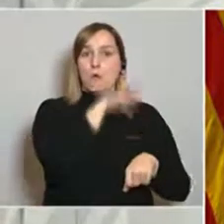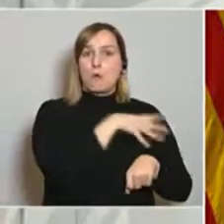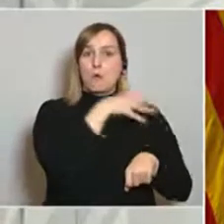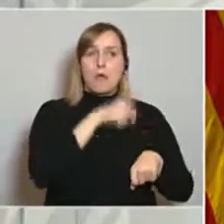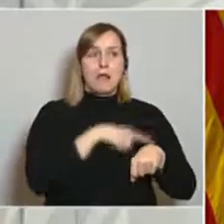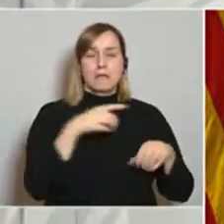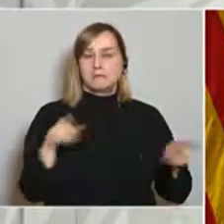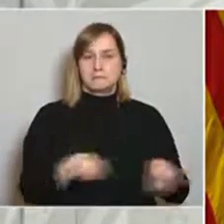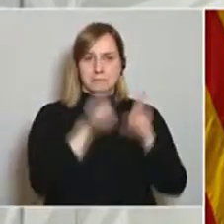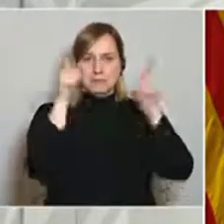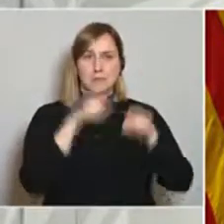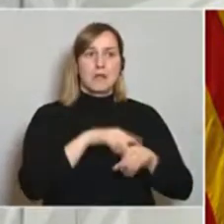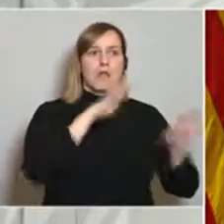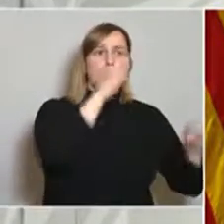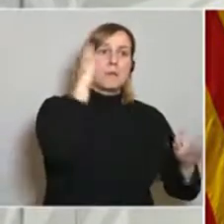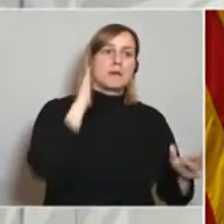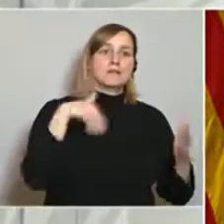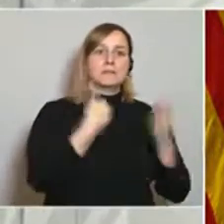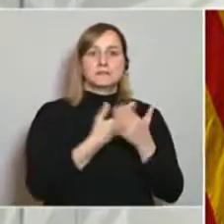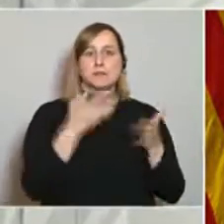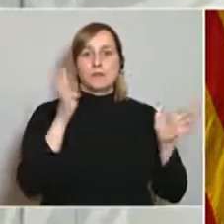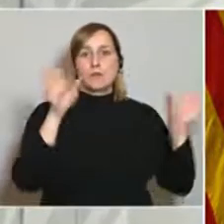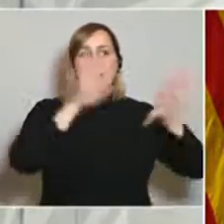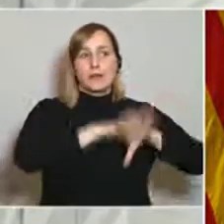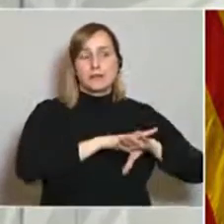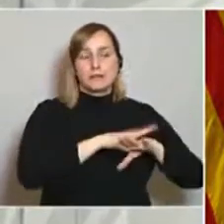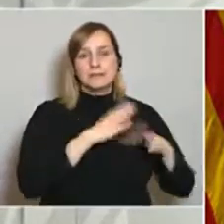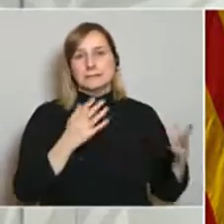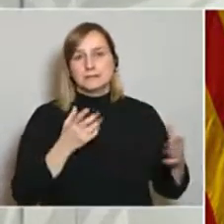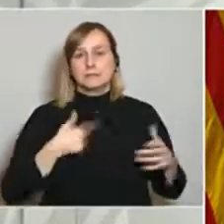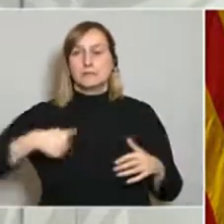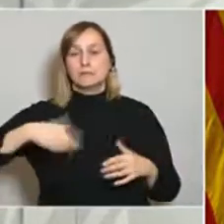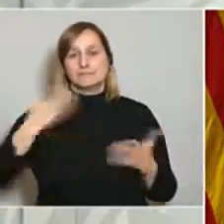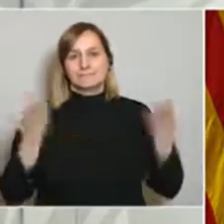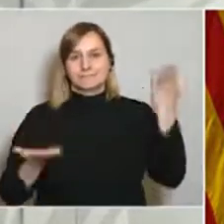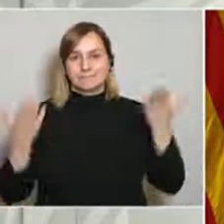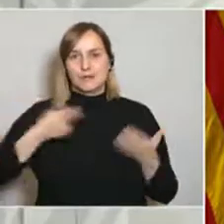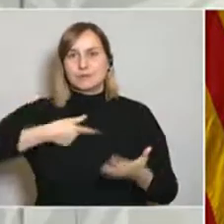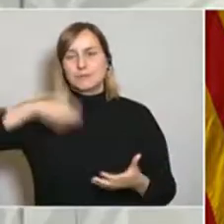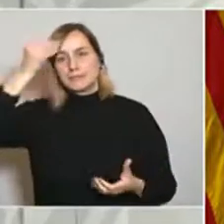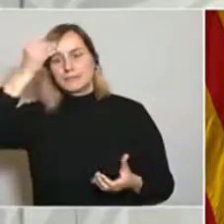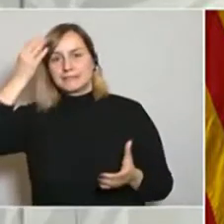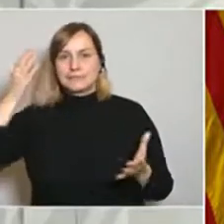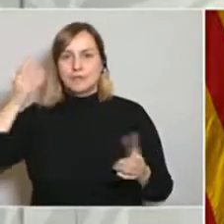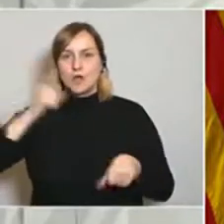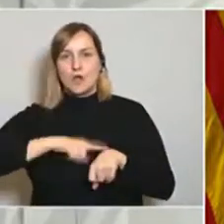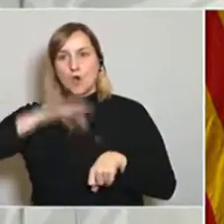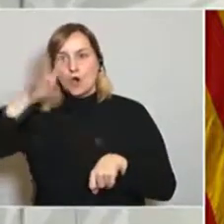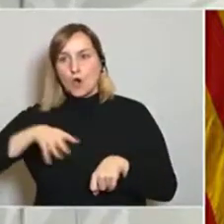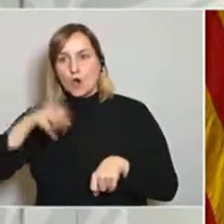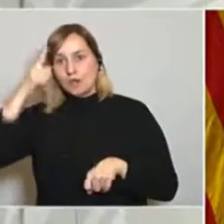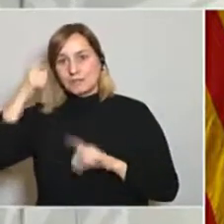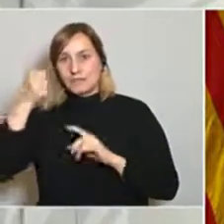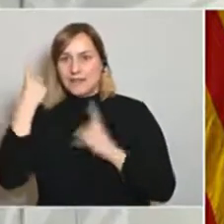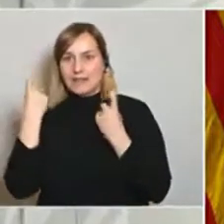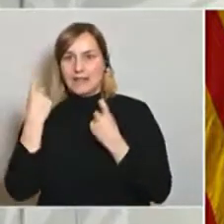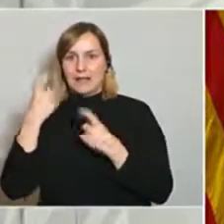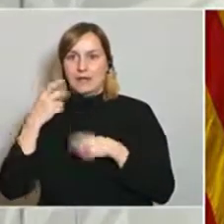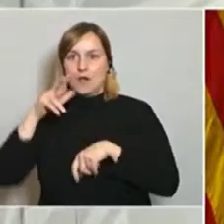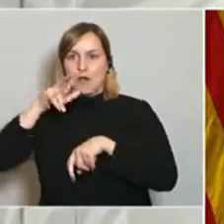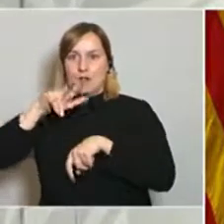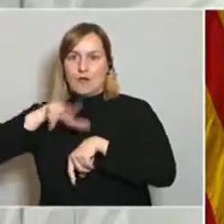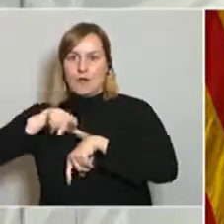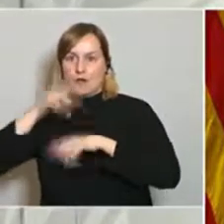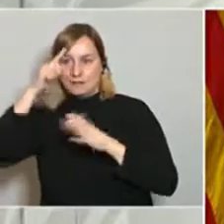matí a 9 del vespre. Nosaltres vam considerar que havíem de tenir en compte aquelles hores lectives que també